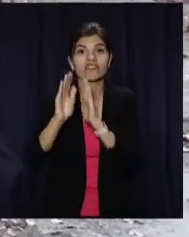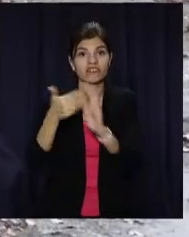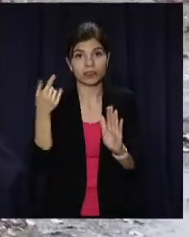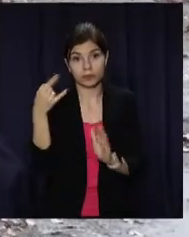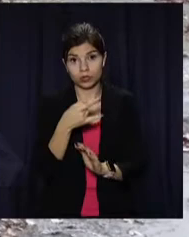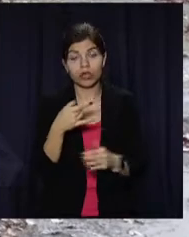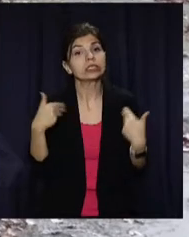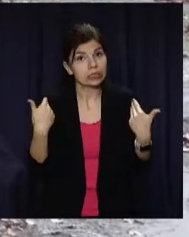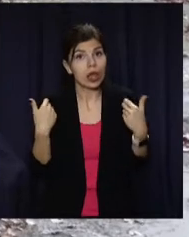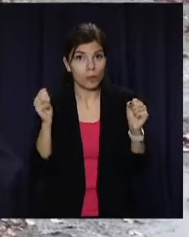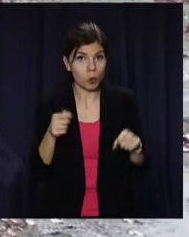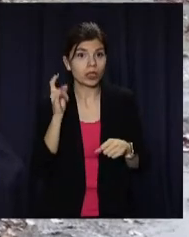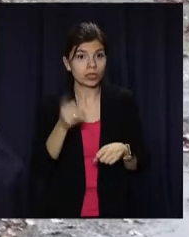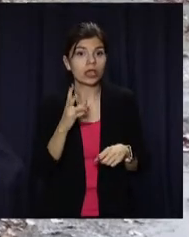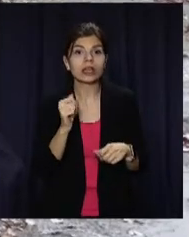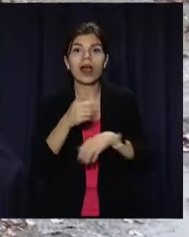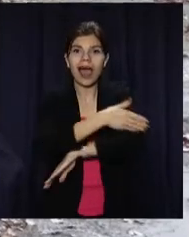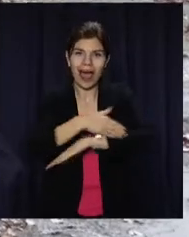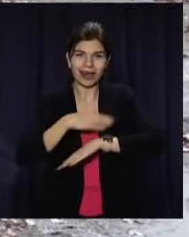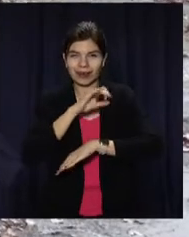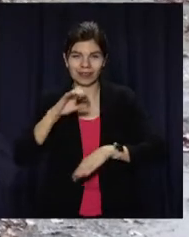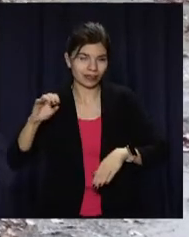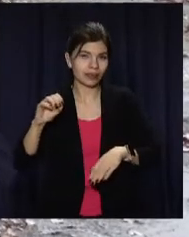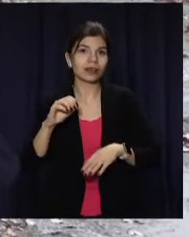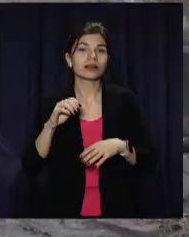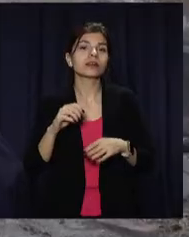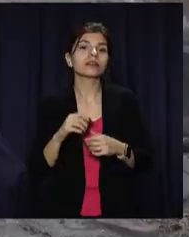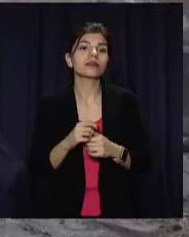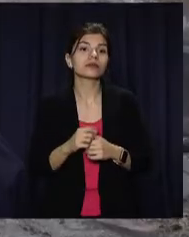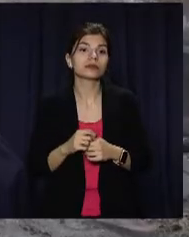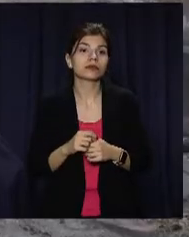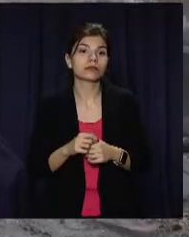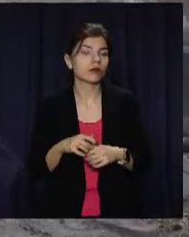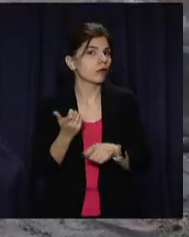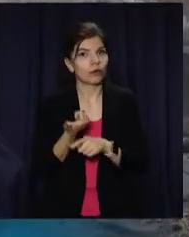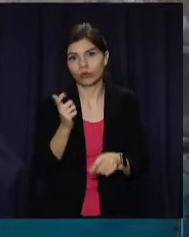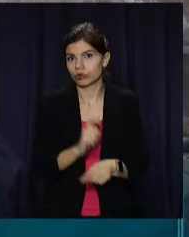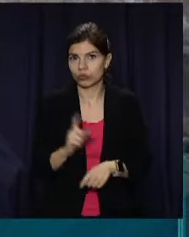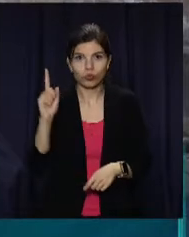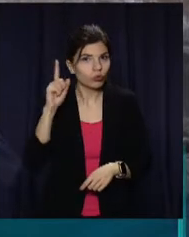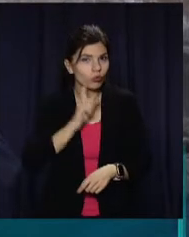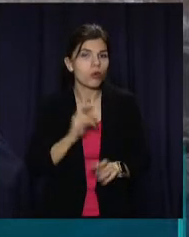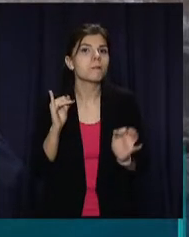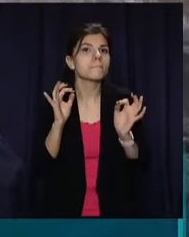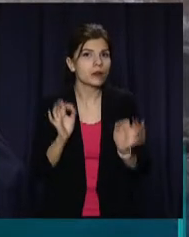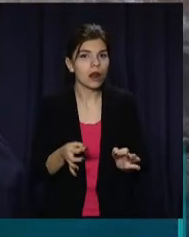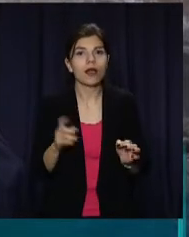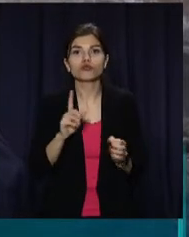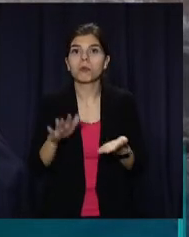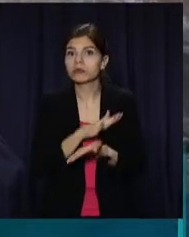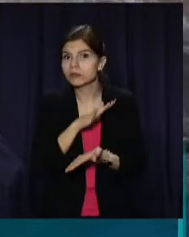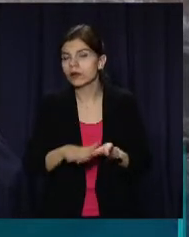Здравствуйте, а можна таксі на Білостоцького 116А? Безумно удобна услуга і правильно, і те, що